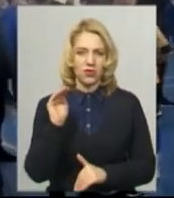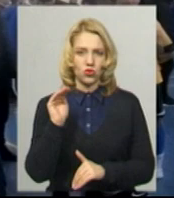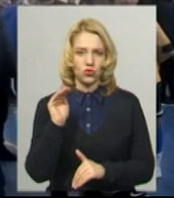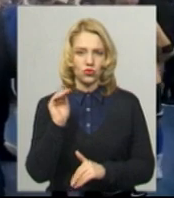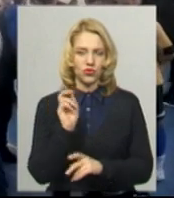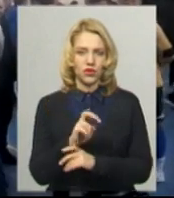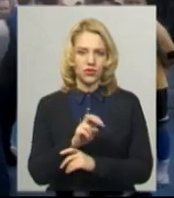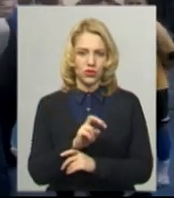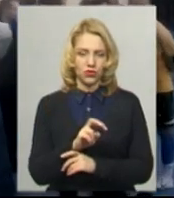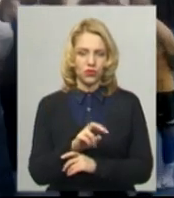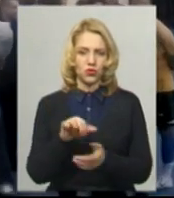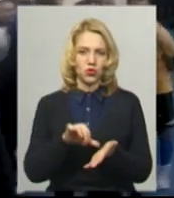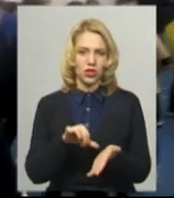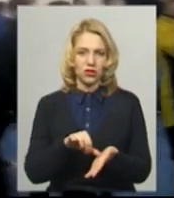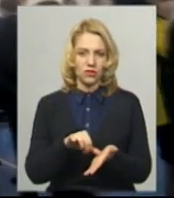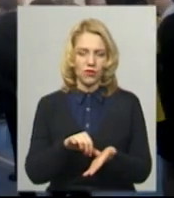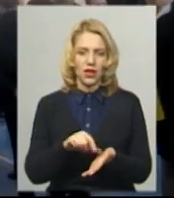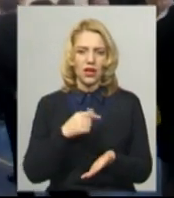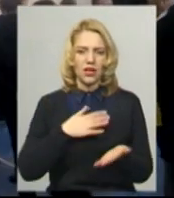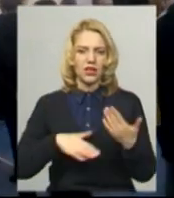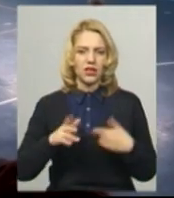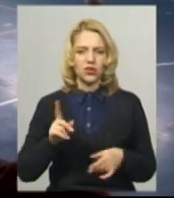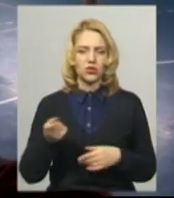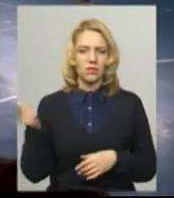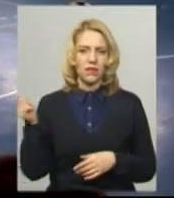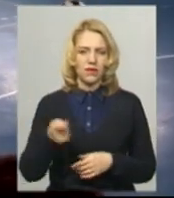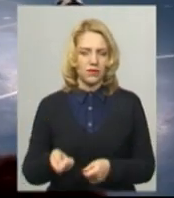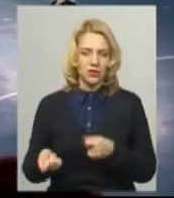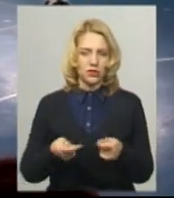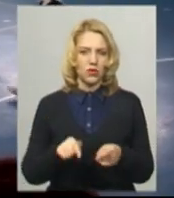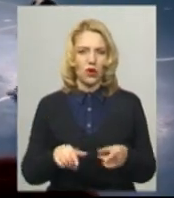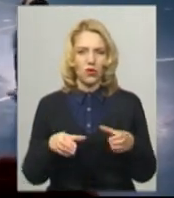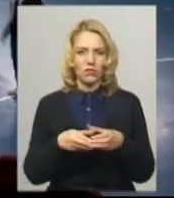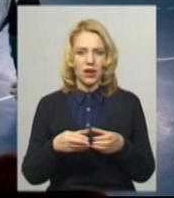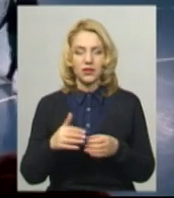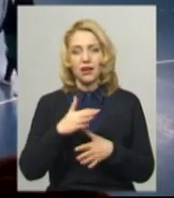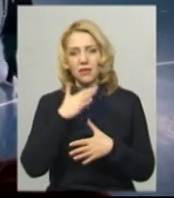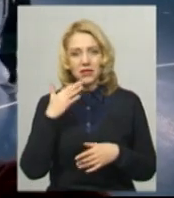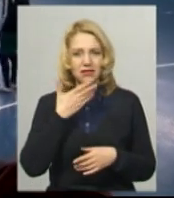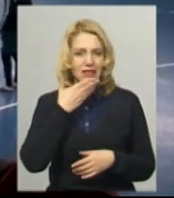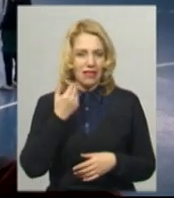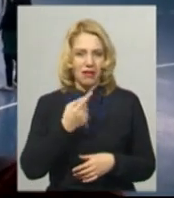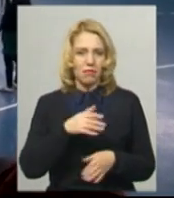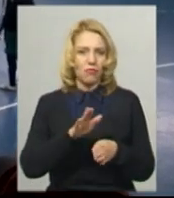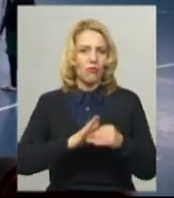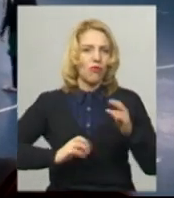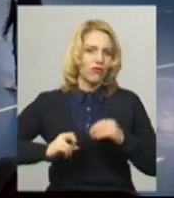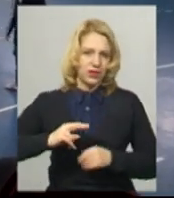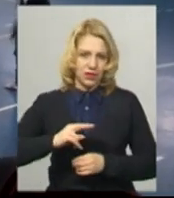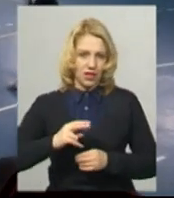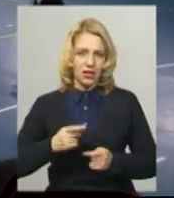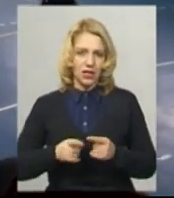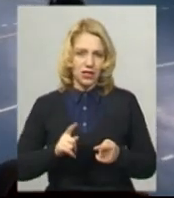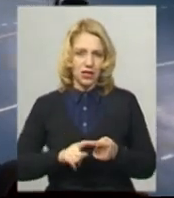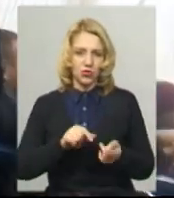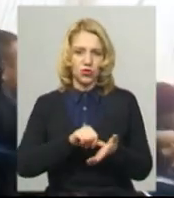участвував, і я радий, що приїхав до команди. Більшість учасників – не професійні футболісти, а кількість команд, каже організатор